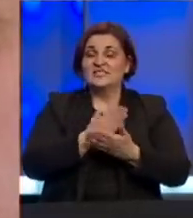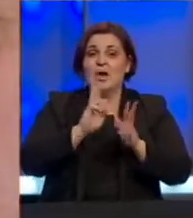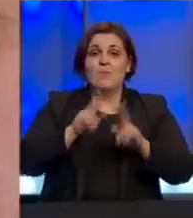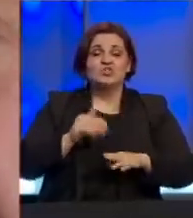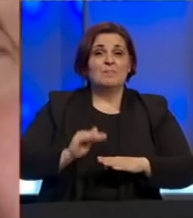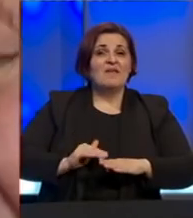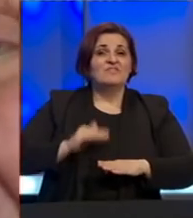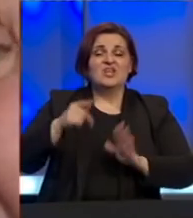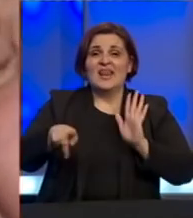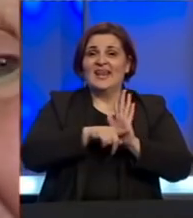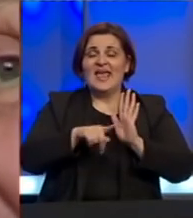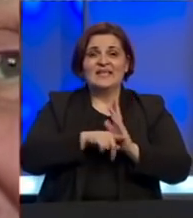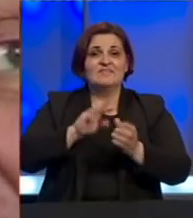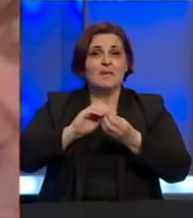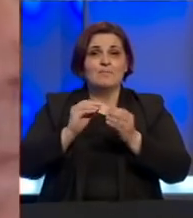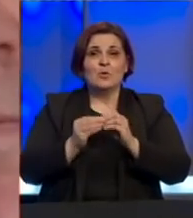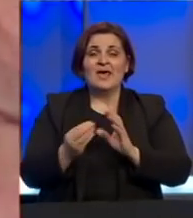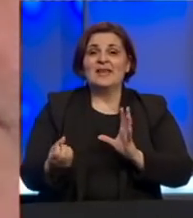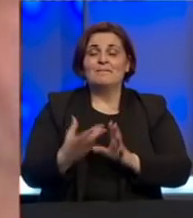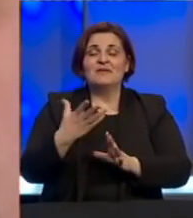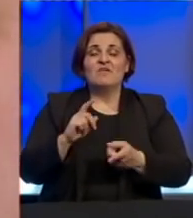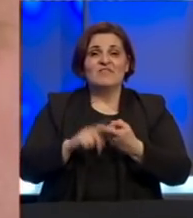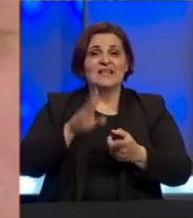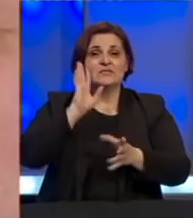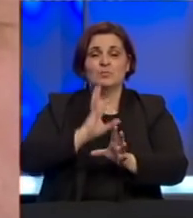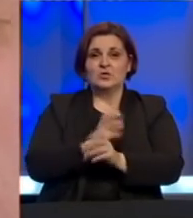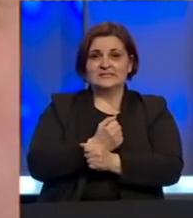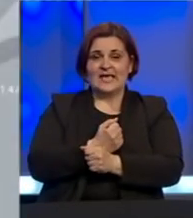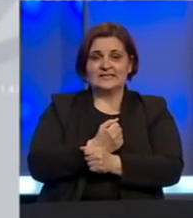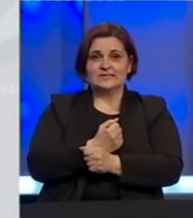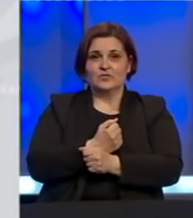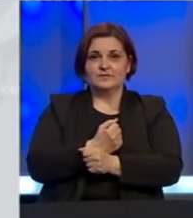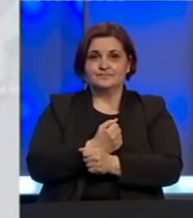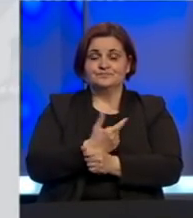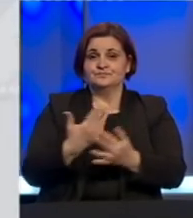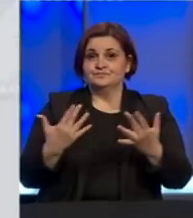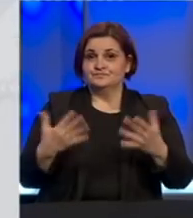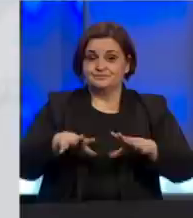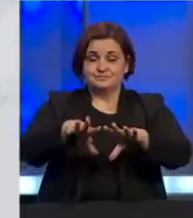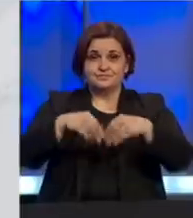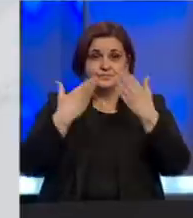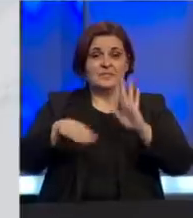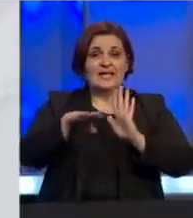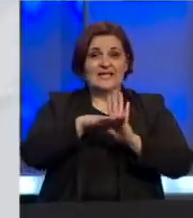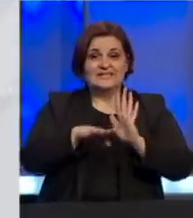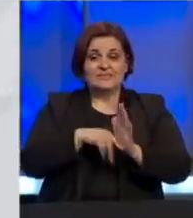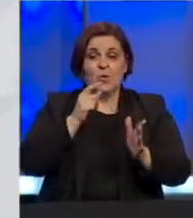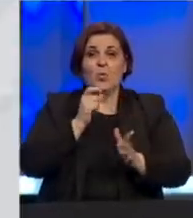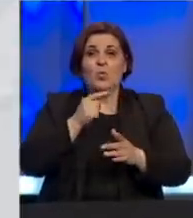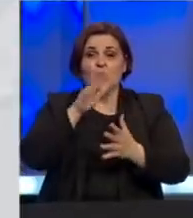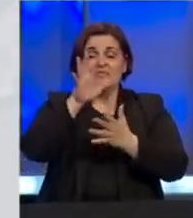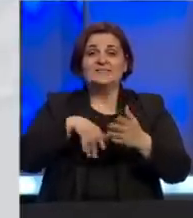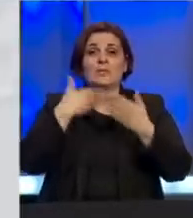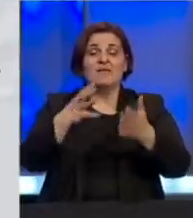imati više struke negativne posljedice na privredu Federacije Bosne i Hercegovine. Ukoliko se usvoji prijedlog zakona u tekstu koji je